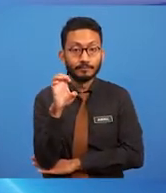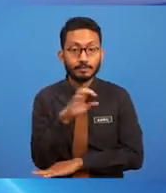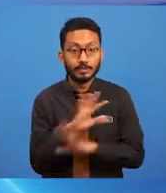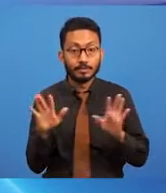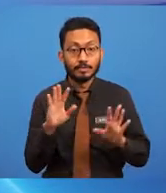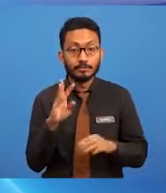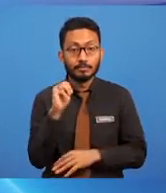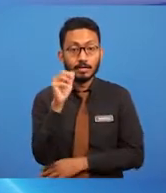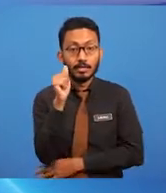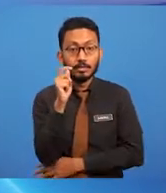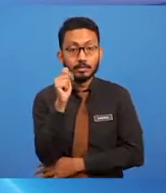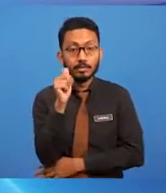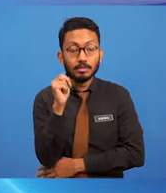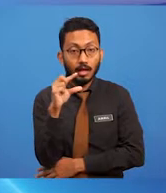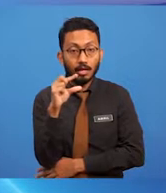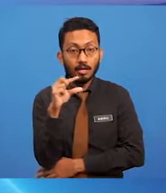keanak-anakkan.